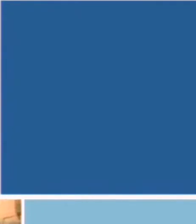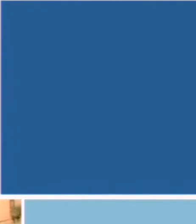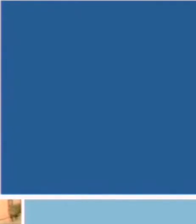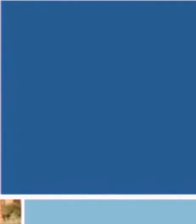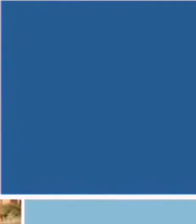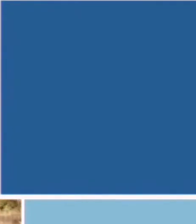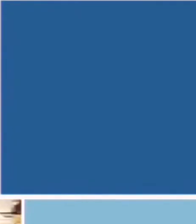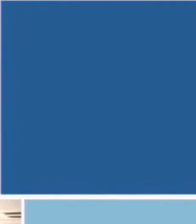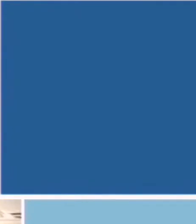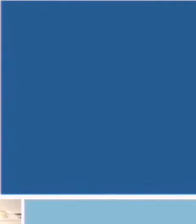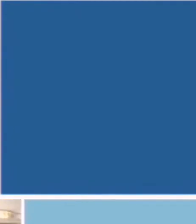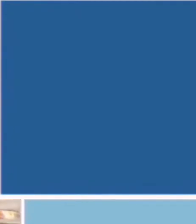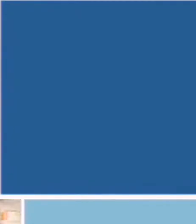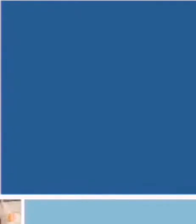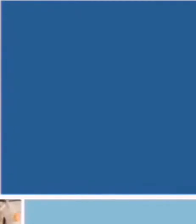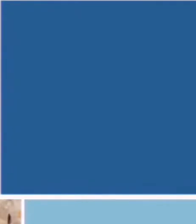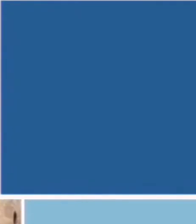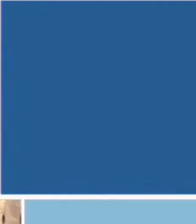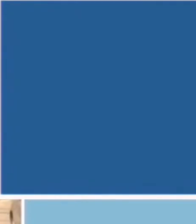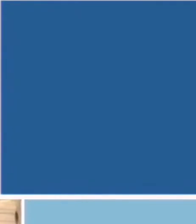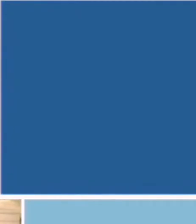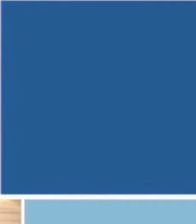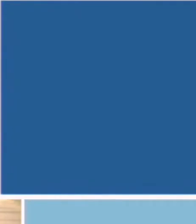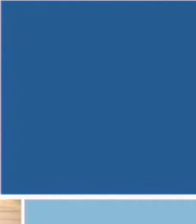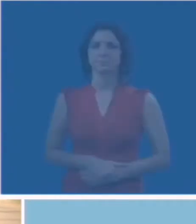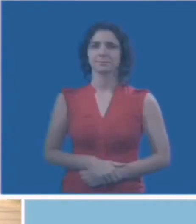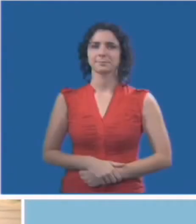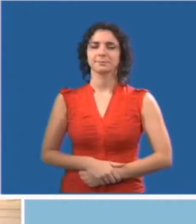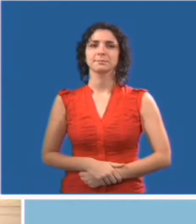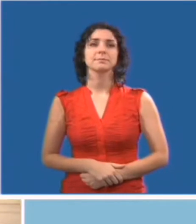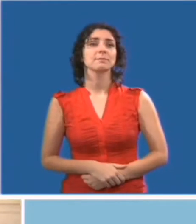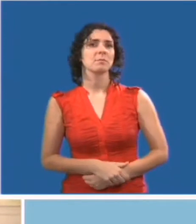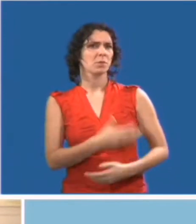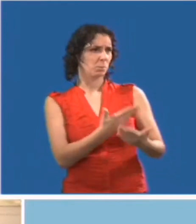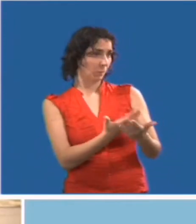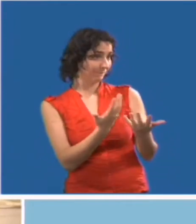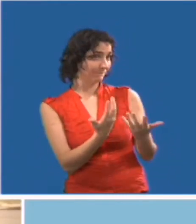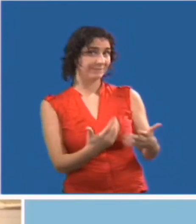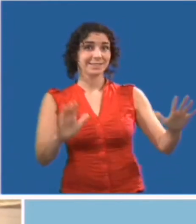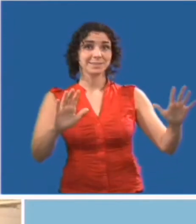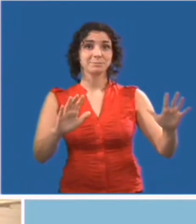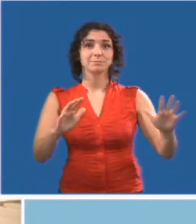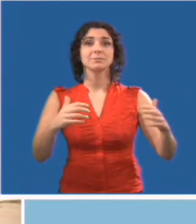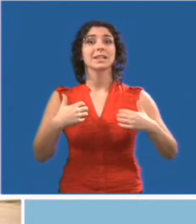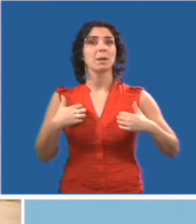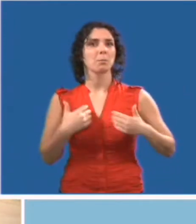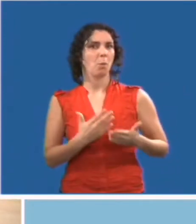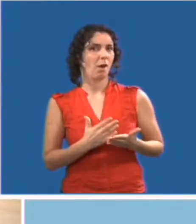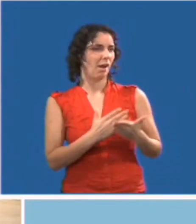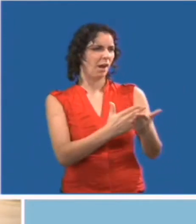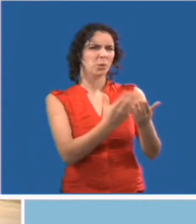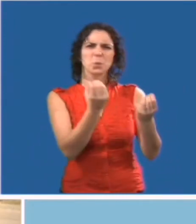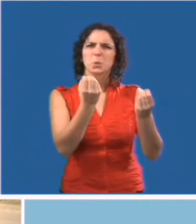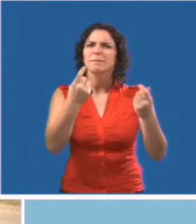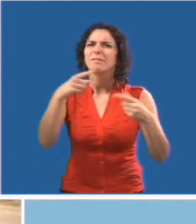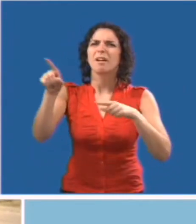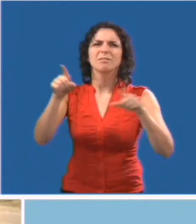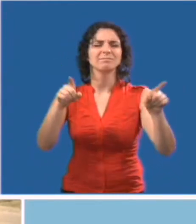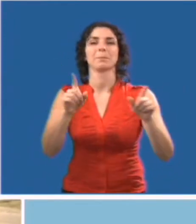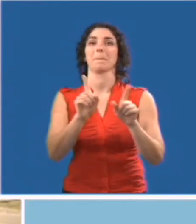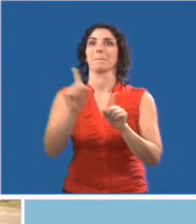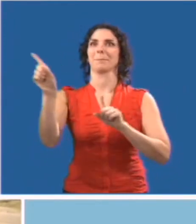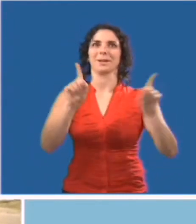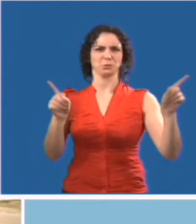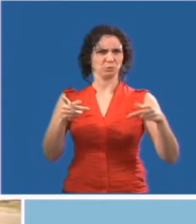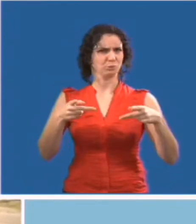que l'animal est requis en raison d'un handicap. Une fois identifié, les animaux d'assistance ont le